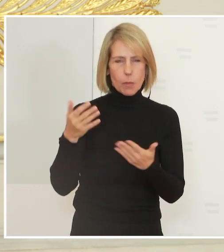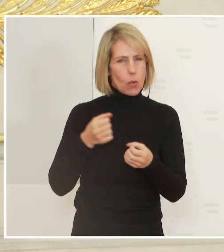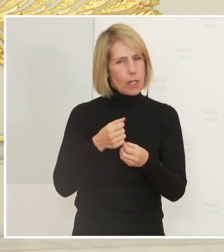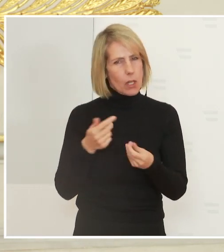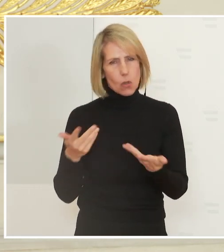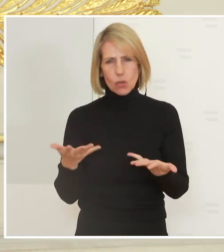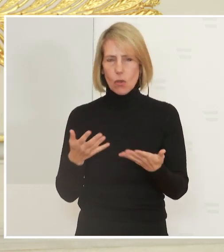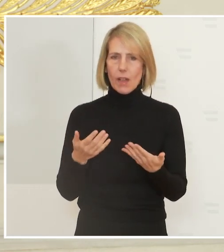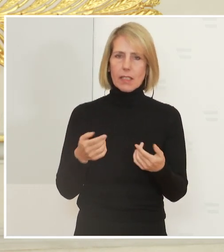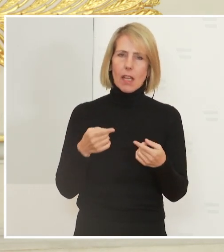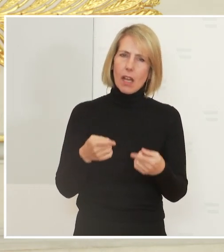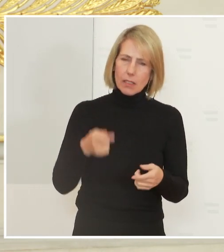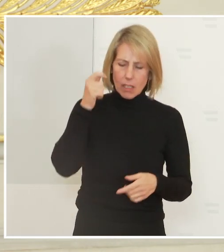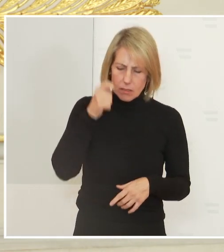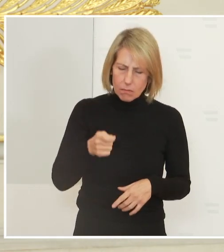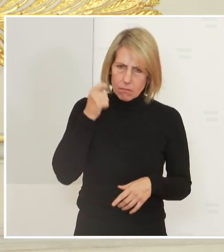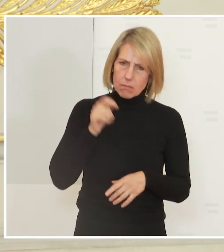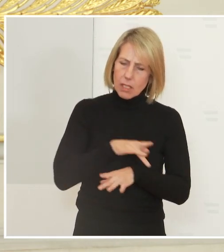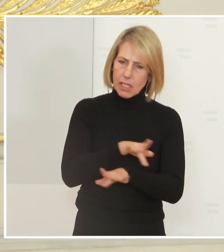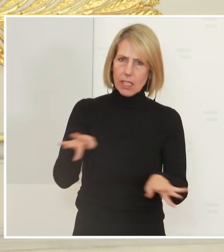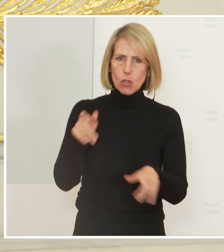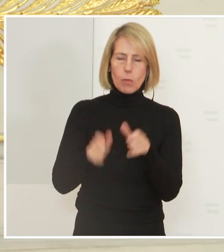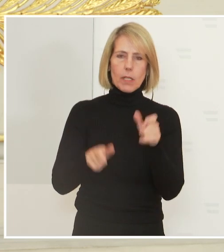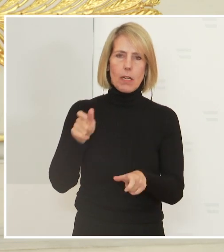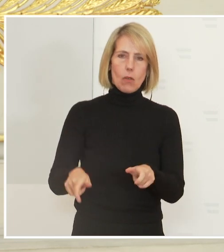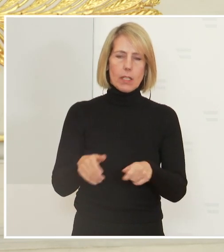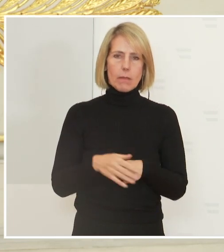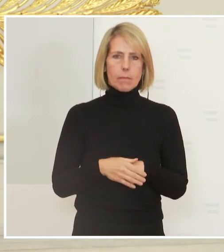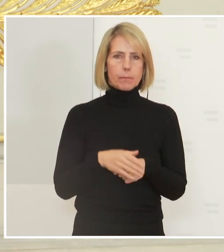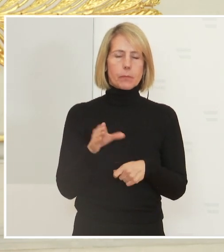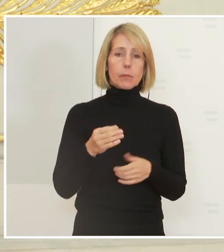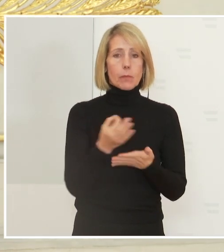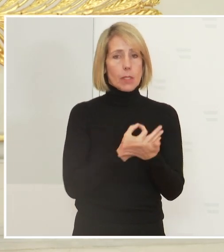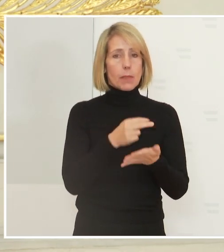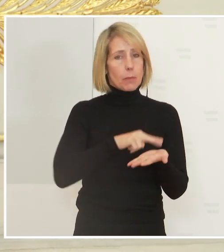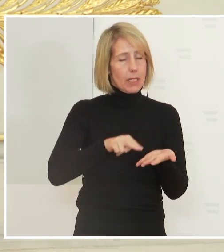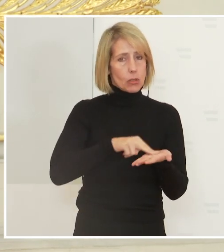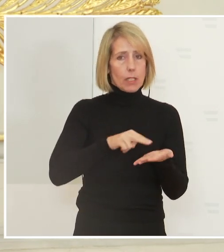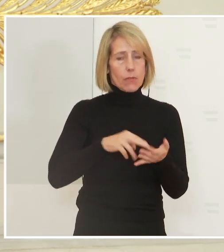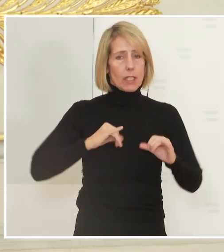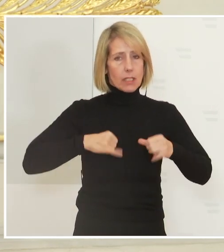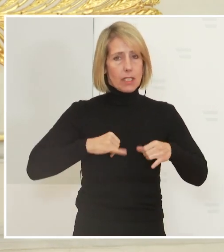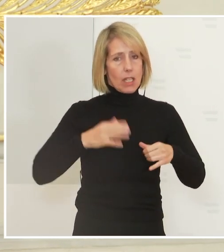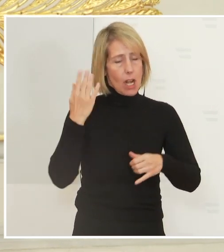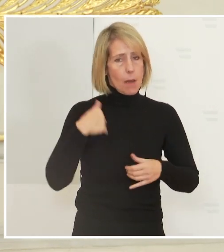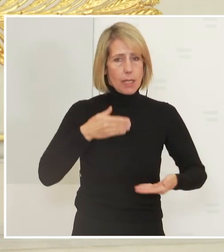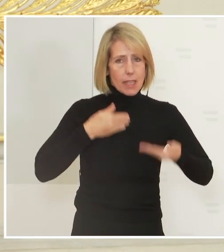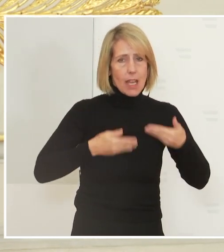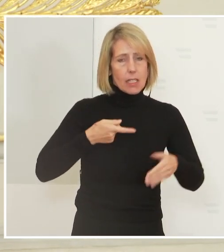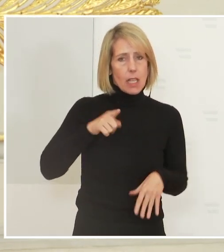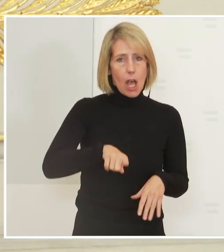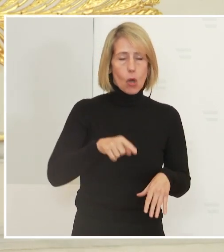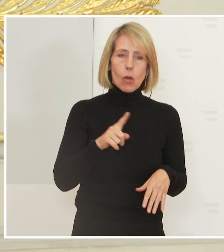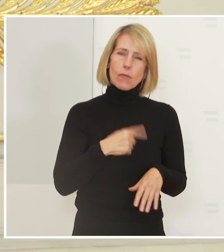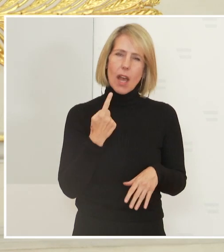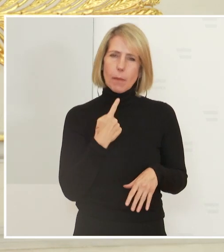Punkt, ich habe auch in der Vorwoche gemeinsam mit den Bildungsreferentinnen, und Referenten in Tirol gedacht und auch dort haben wir vereinbart,